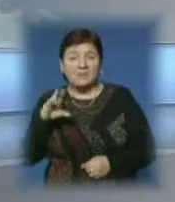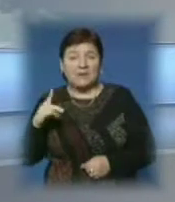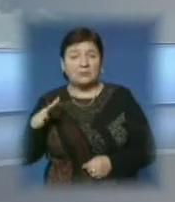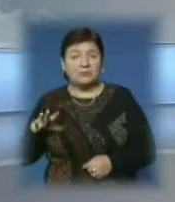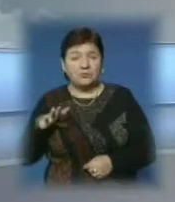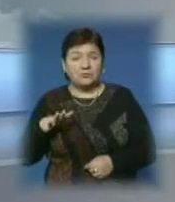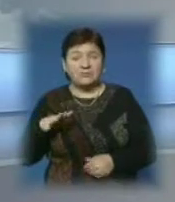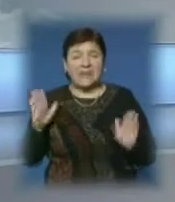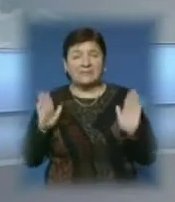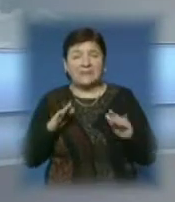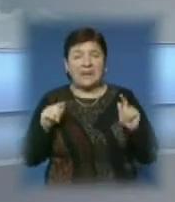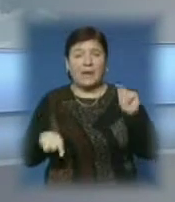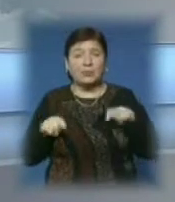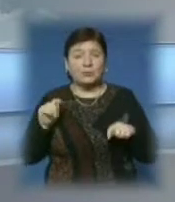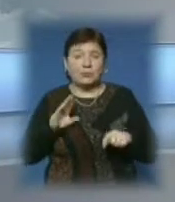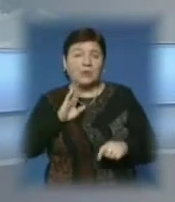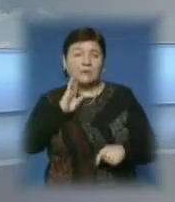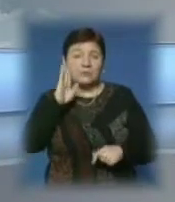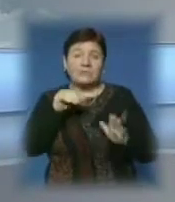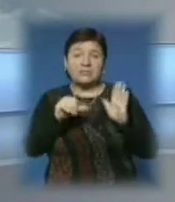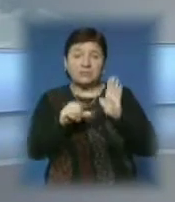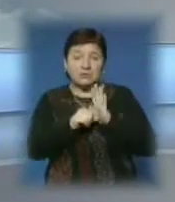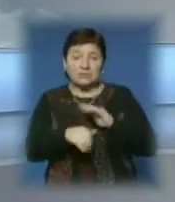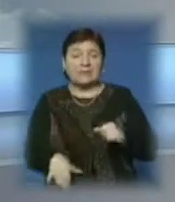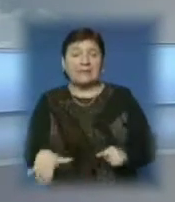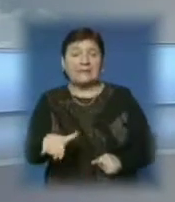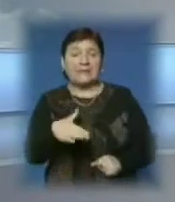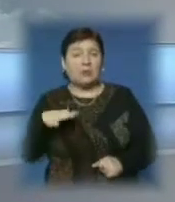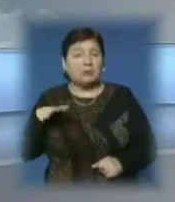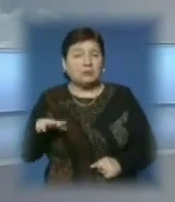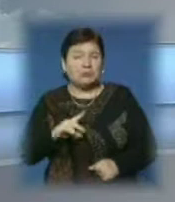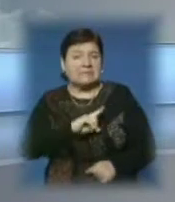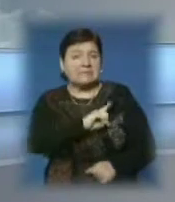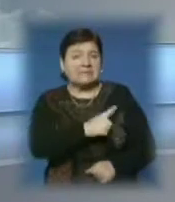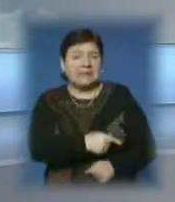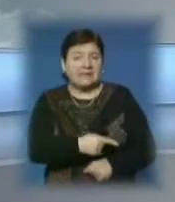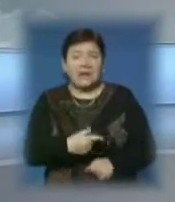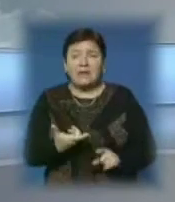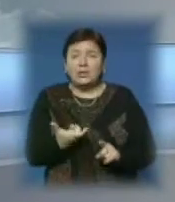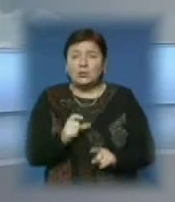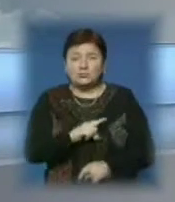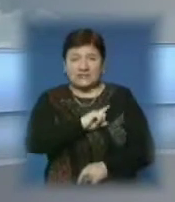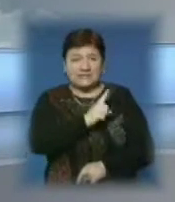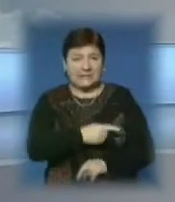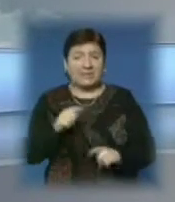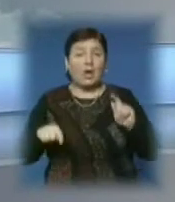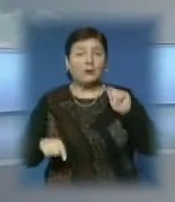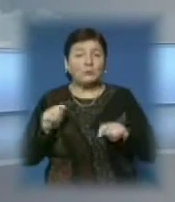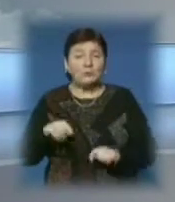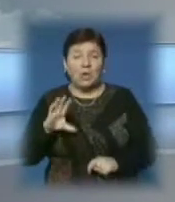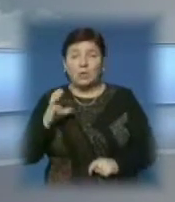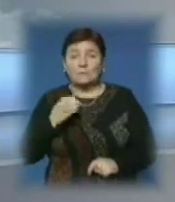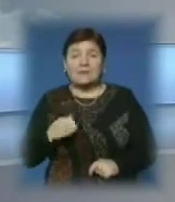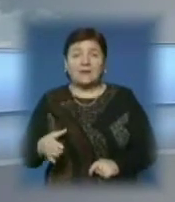невеликий дощ. Проте вночі та вранці 6-го на території області очікуються сильні місцями дуже сильні дощі. У середу на